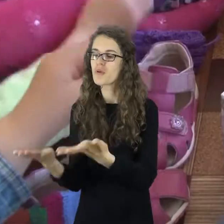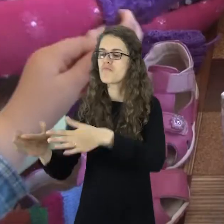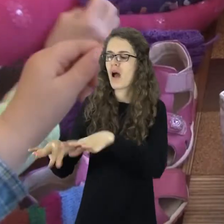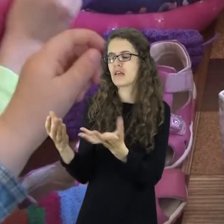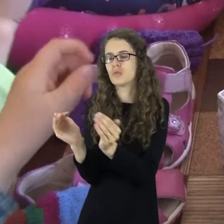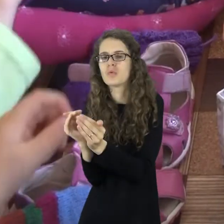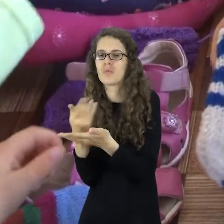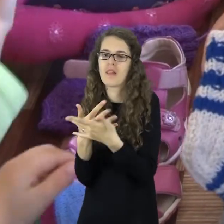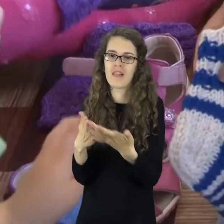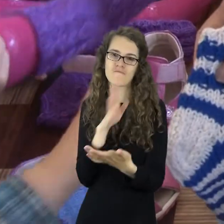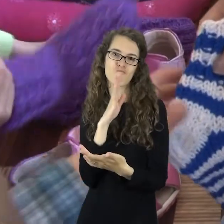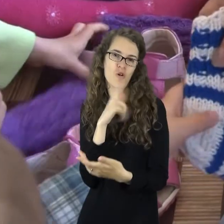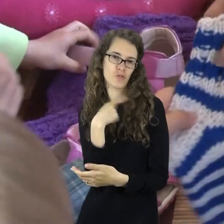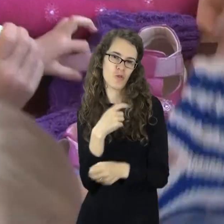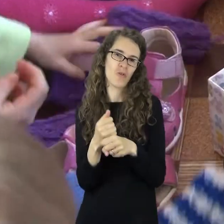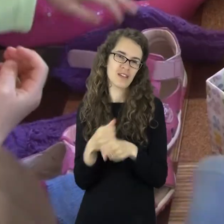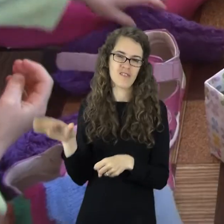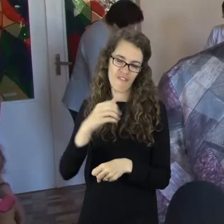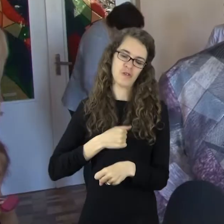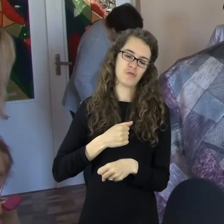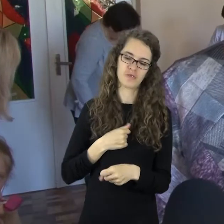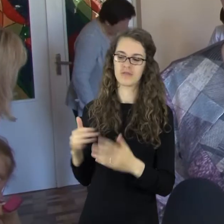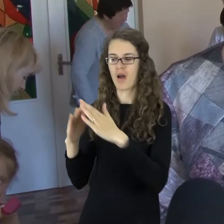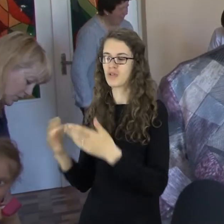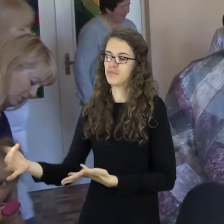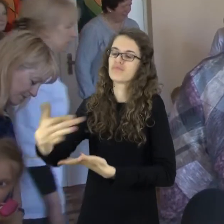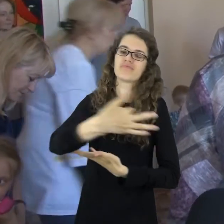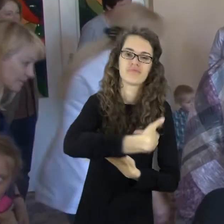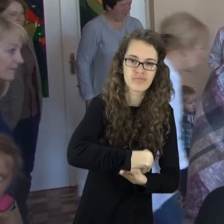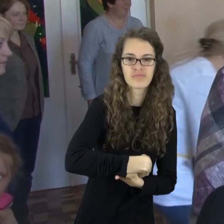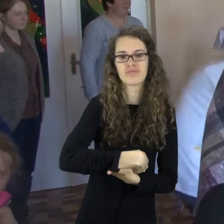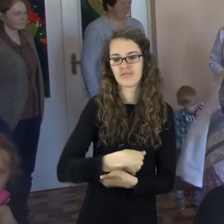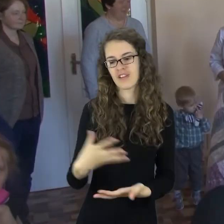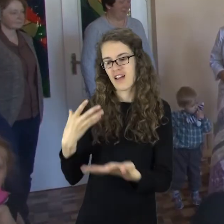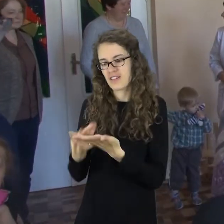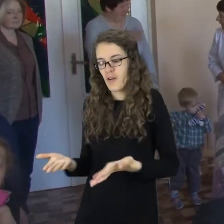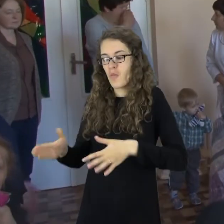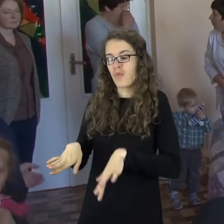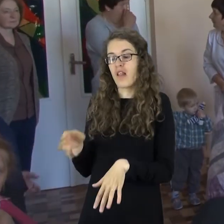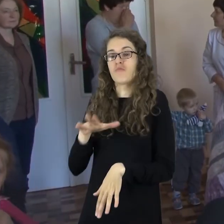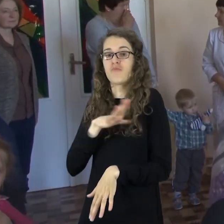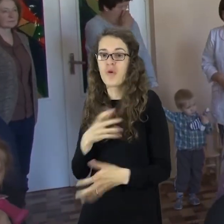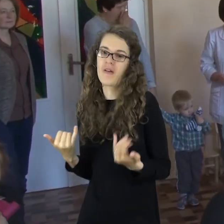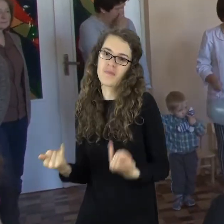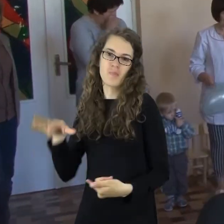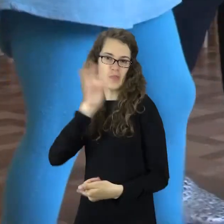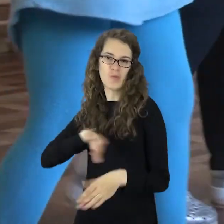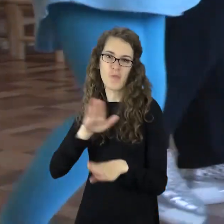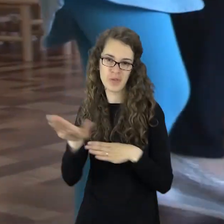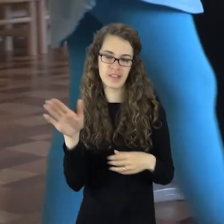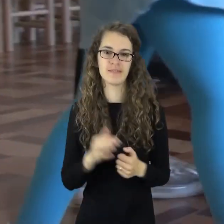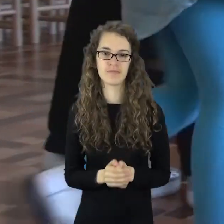atsineša lykušių, žinot, moteriškas kolektyvas, tai prisirenka jų. Tiesiog išnaudojom dabar jau.